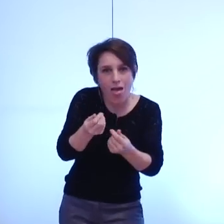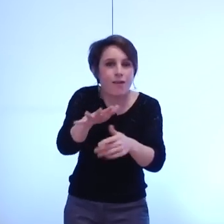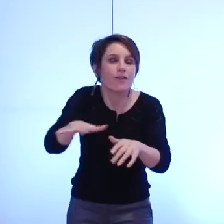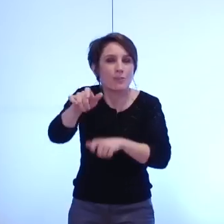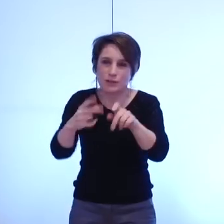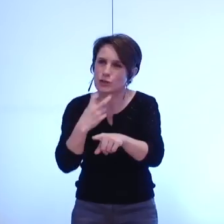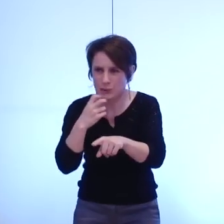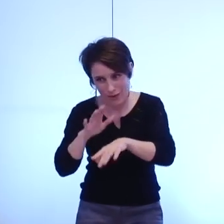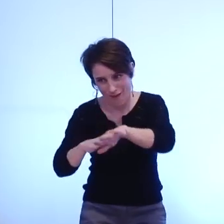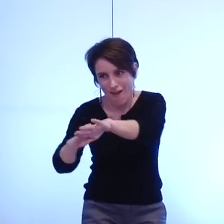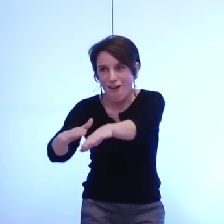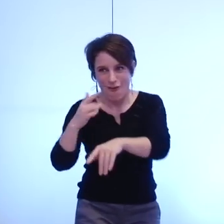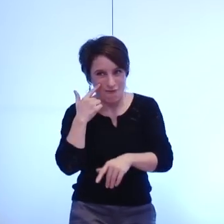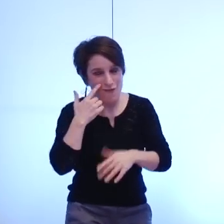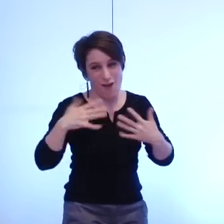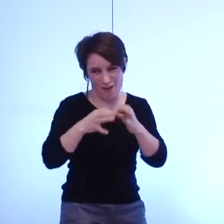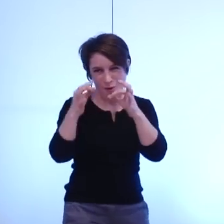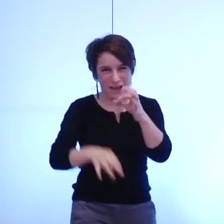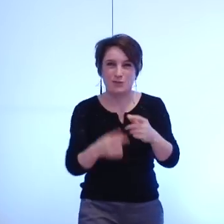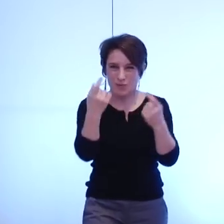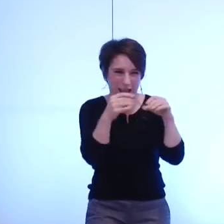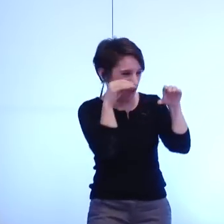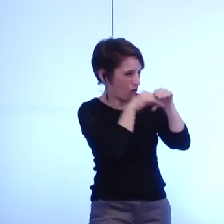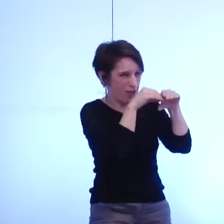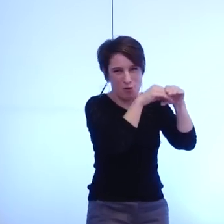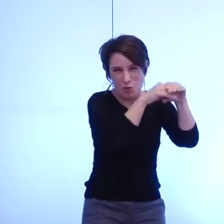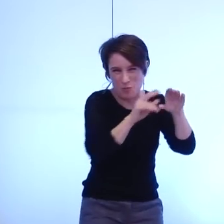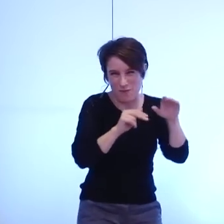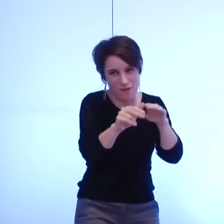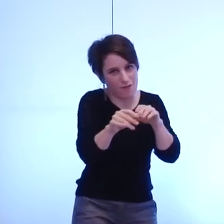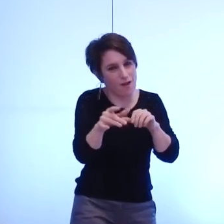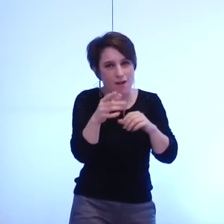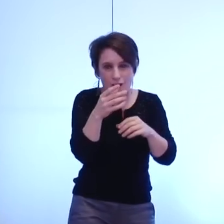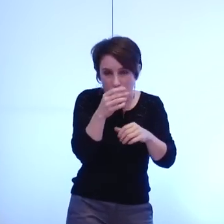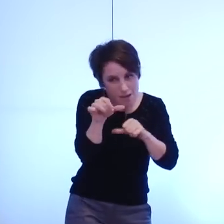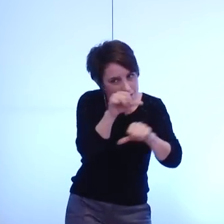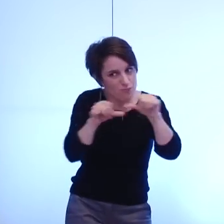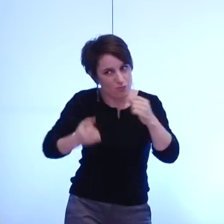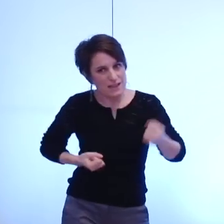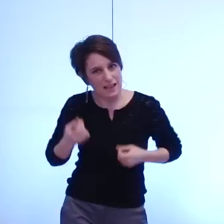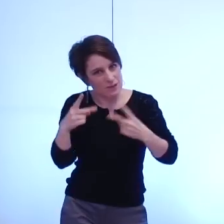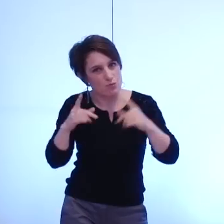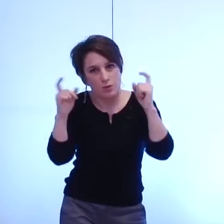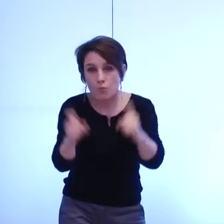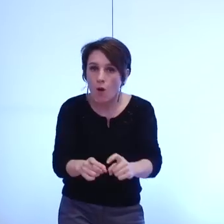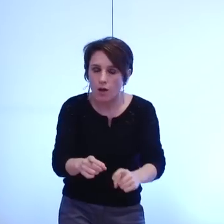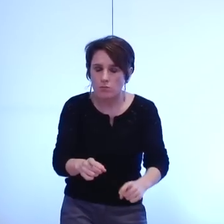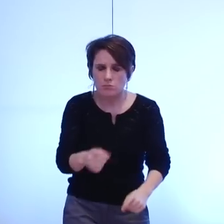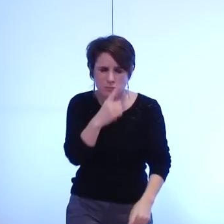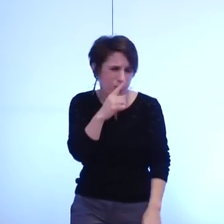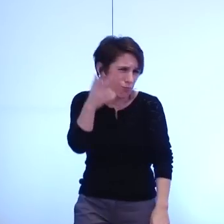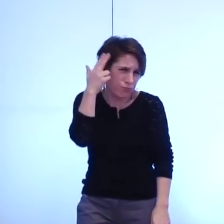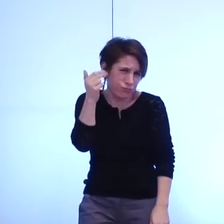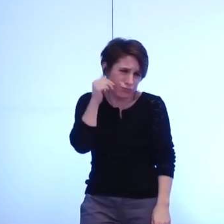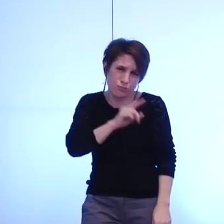cela il y aurait une espèce d'eldorado d'économie et de perte de services publics entre nous soit dit et ça ça